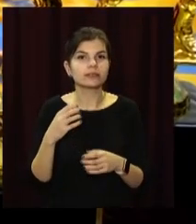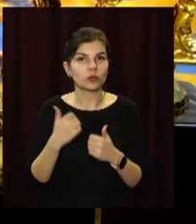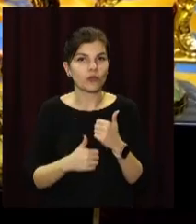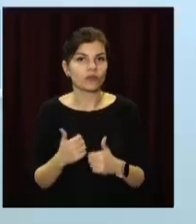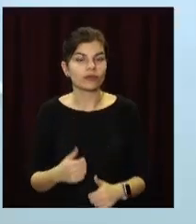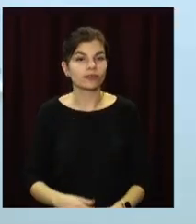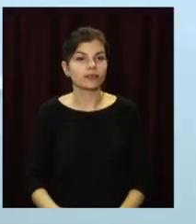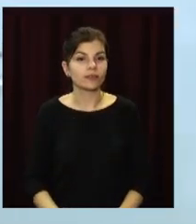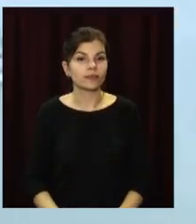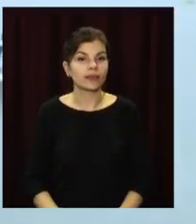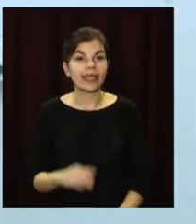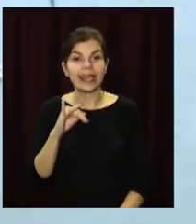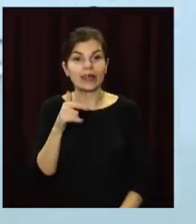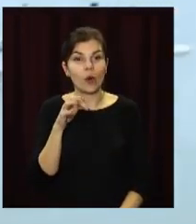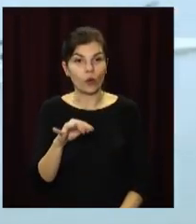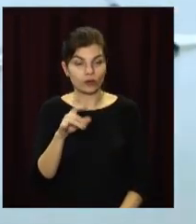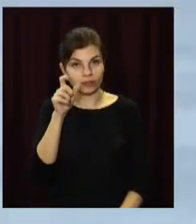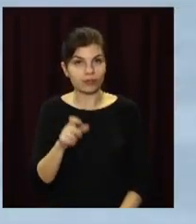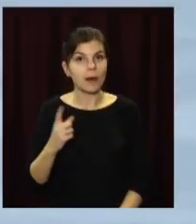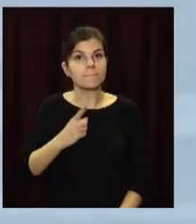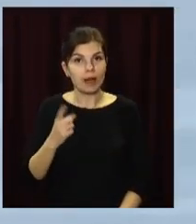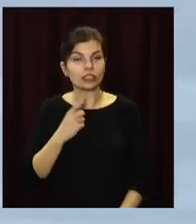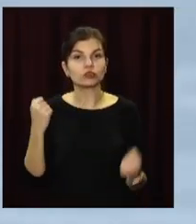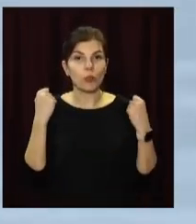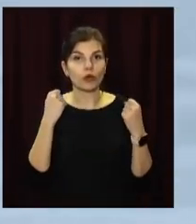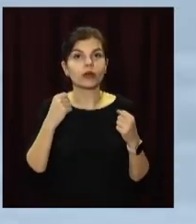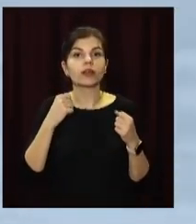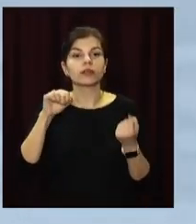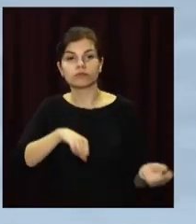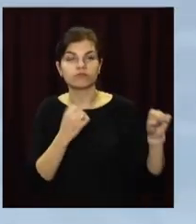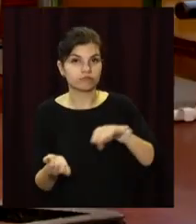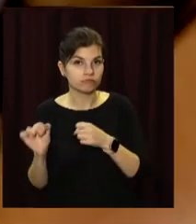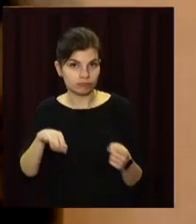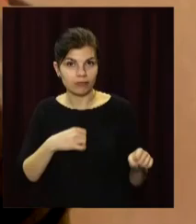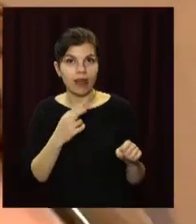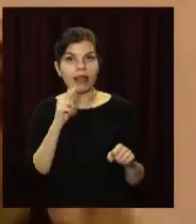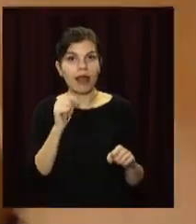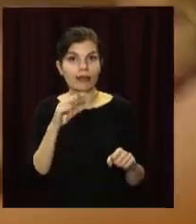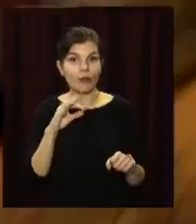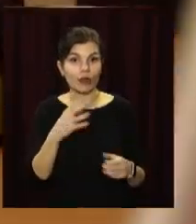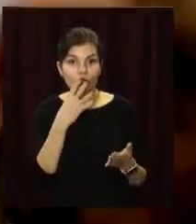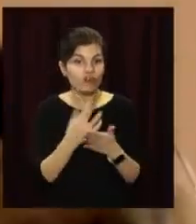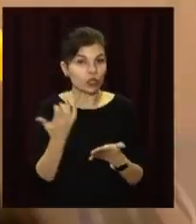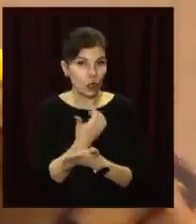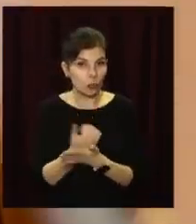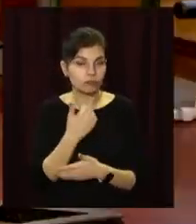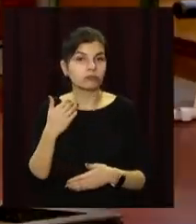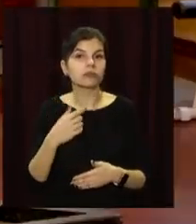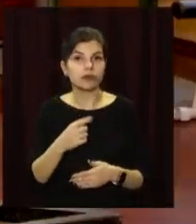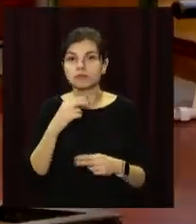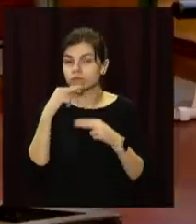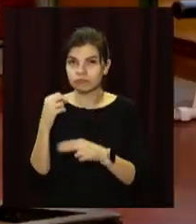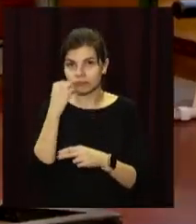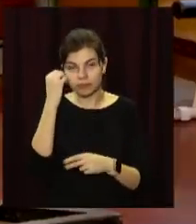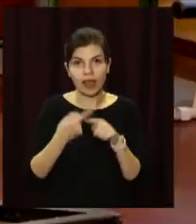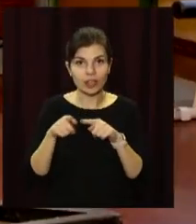Ігор Трунов – майстер спорту міжнародного класу з греблі на байдарках та каное. Своїми здобутками завдячує Кам